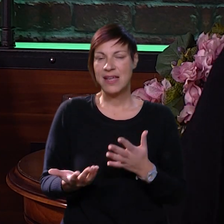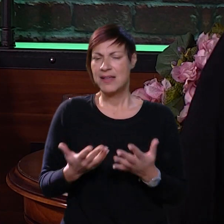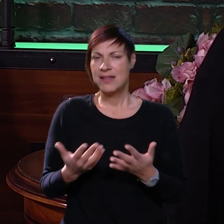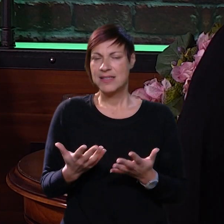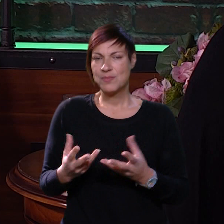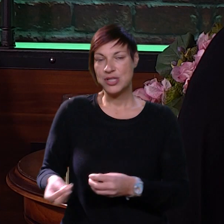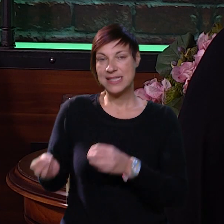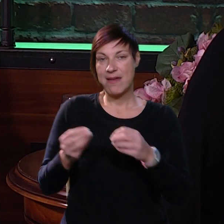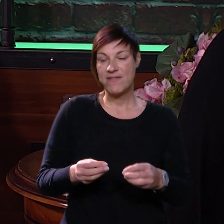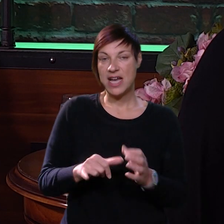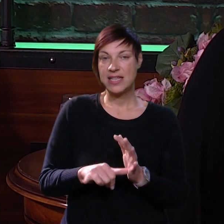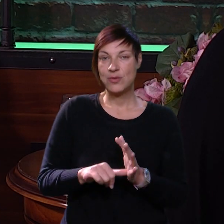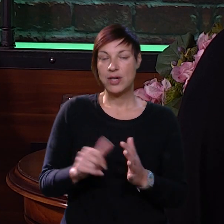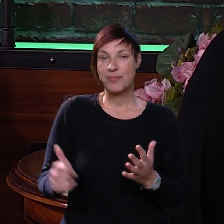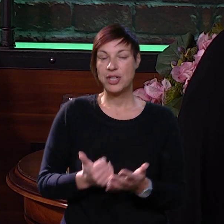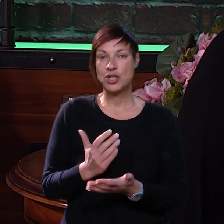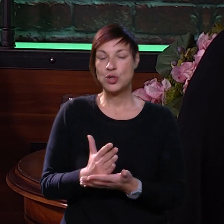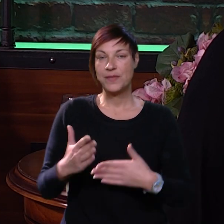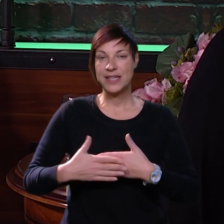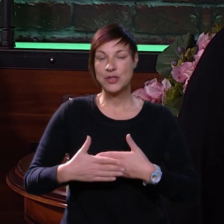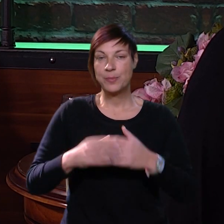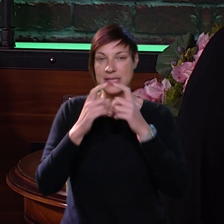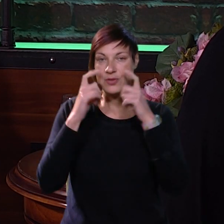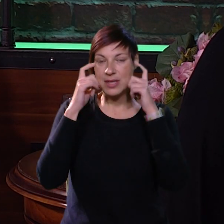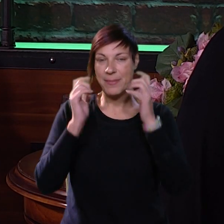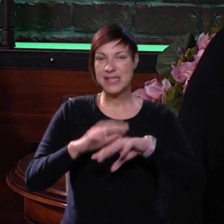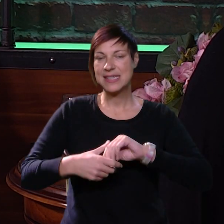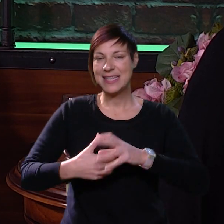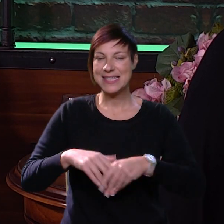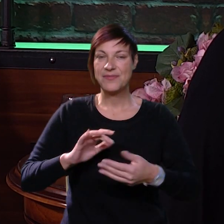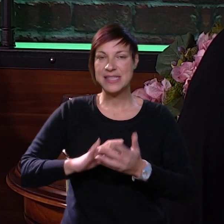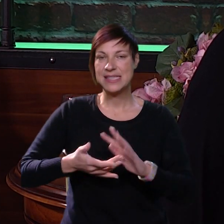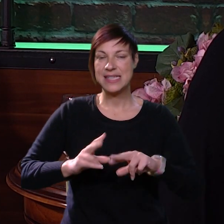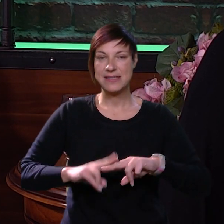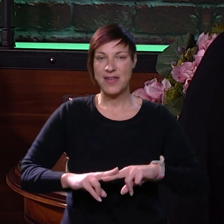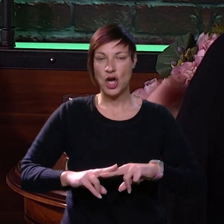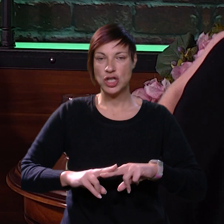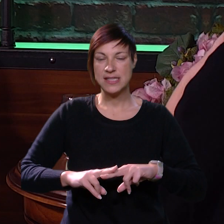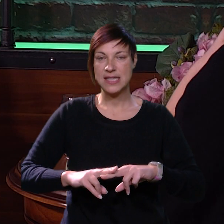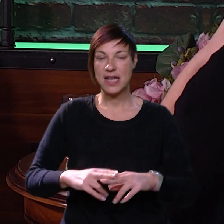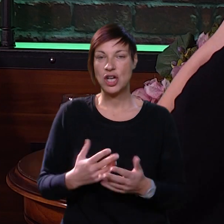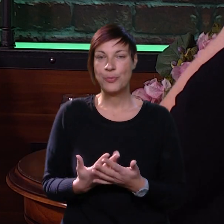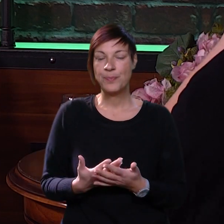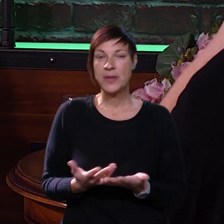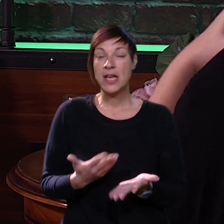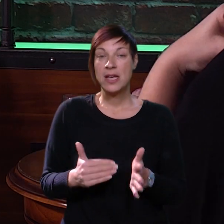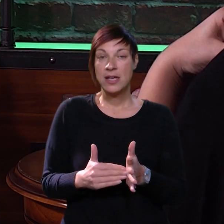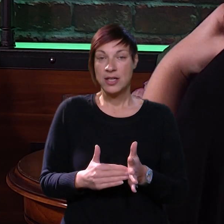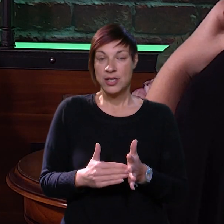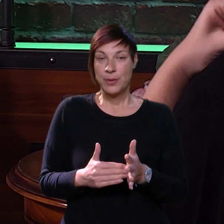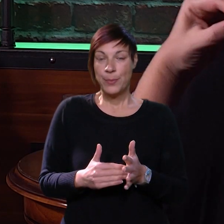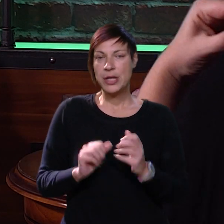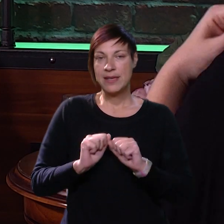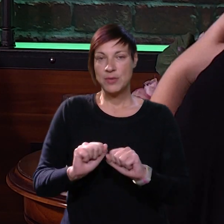nekako smo se relativno vratili u normalu, još uvijek su tu prisutne maske, dezificijansi i sve ostalo što nam je